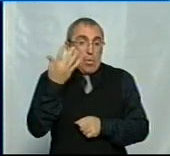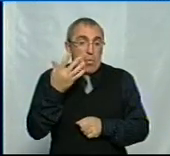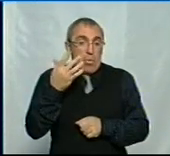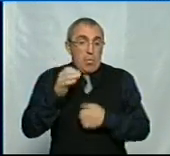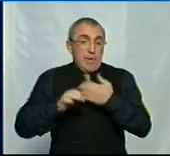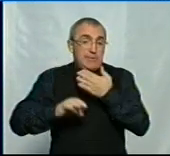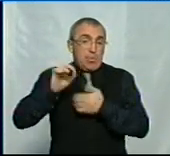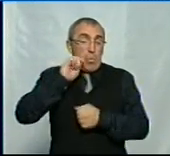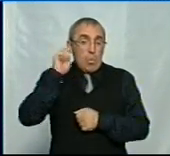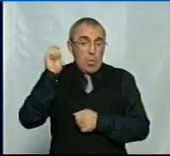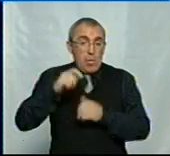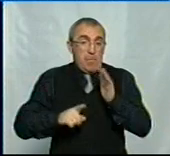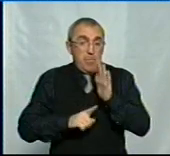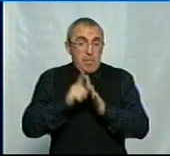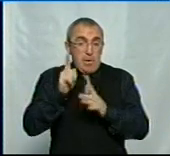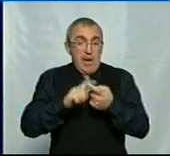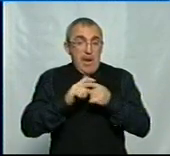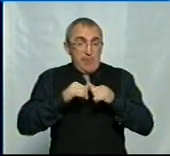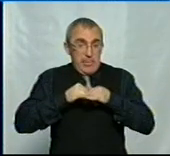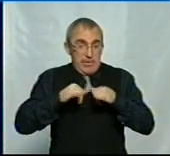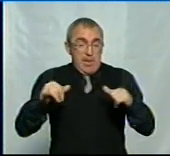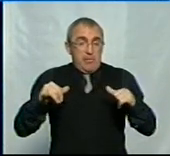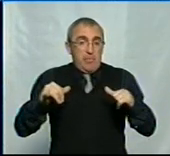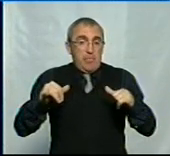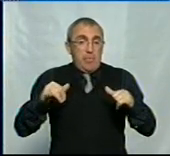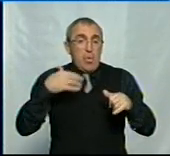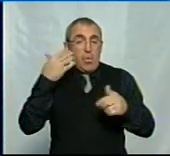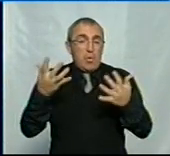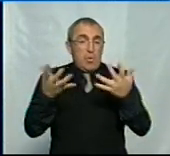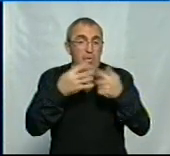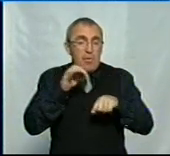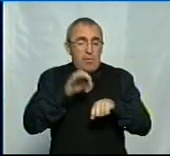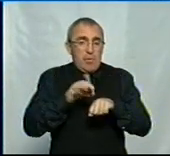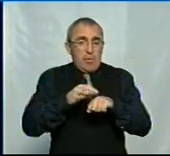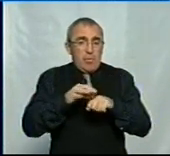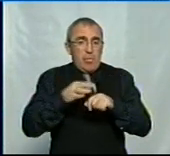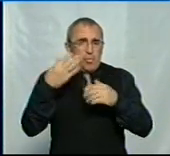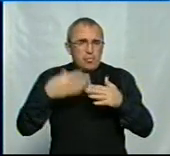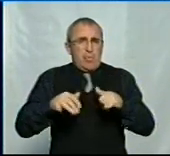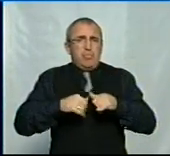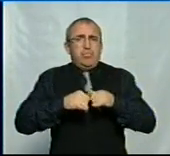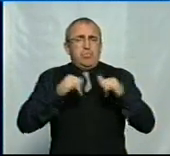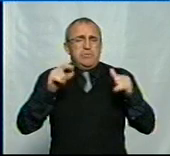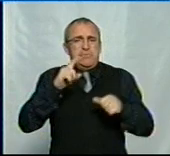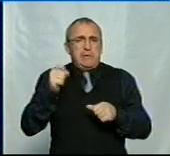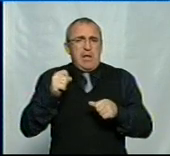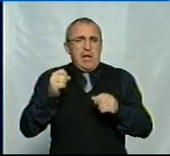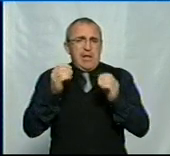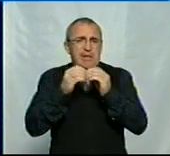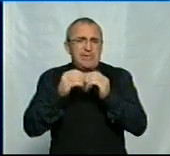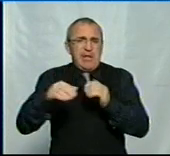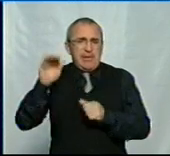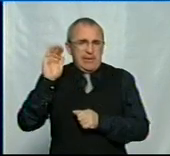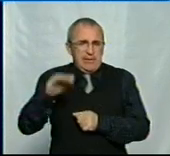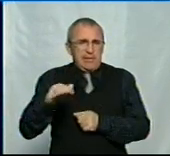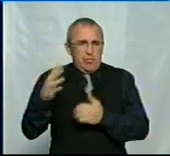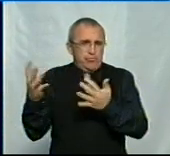Західній Україні почалася епідемія, коли кількість захворівших перевалила за десятки тисяч,